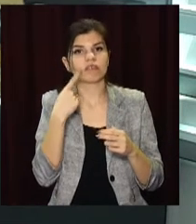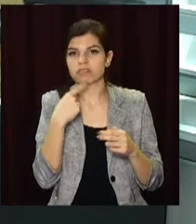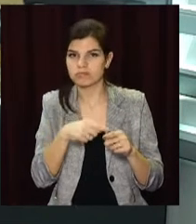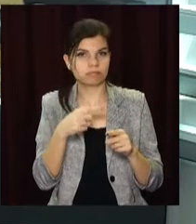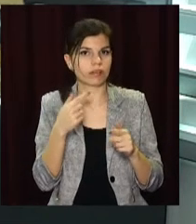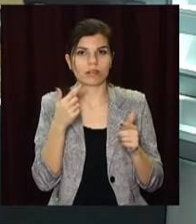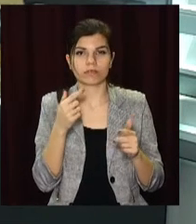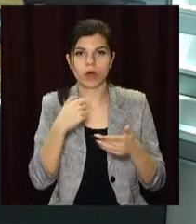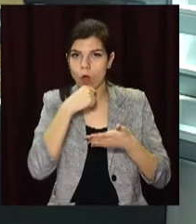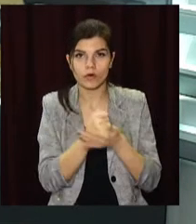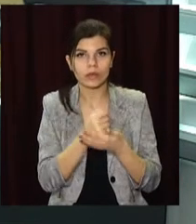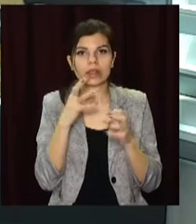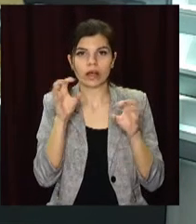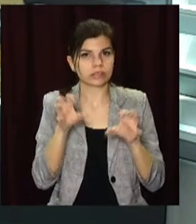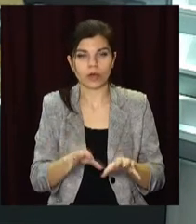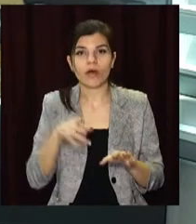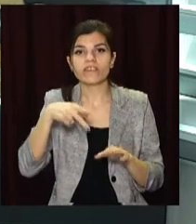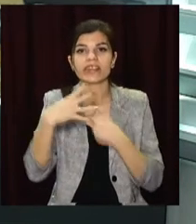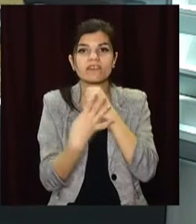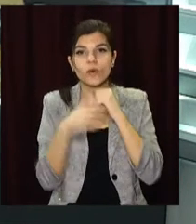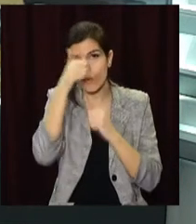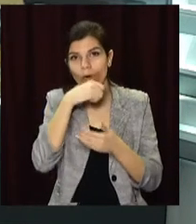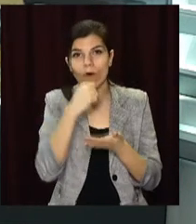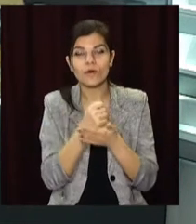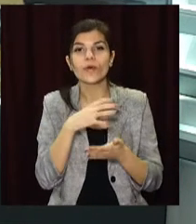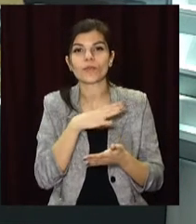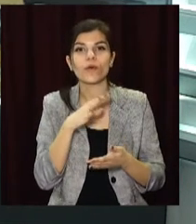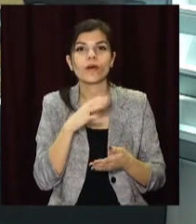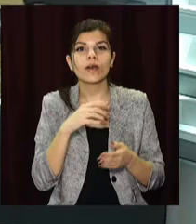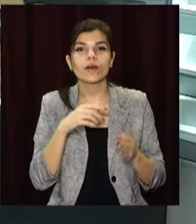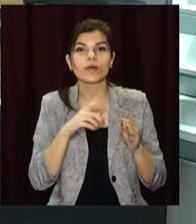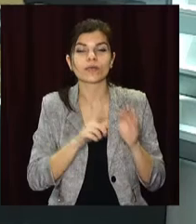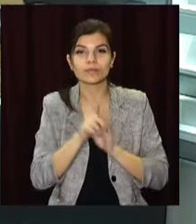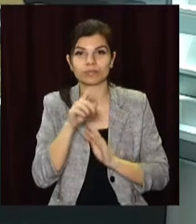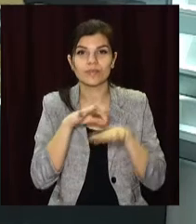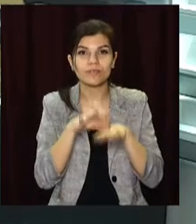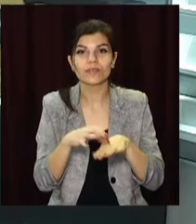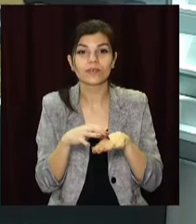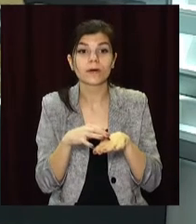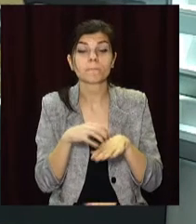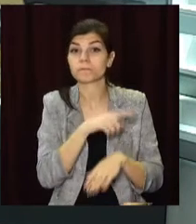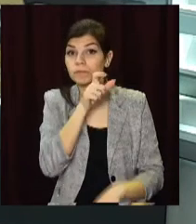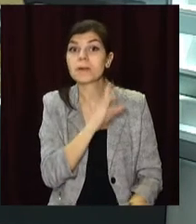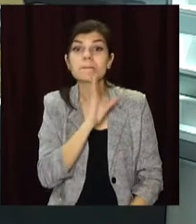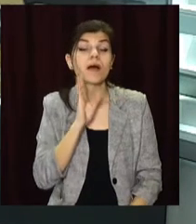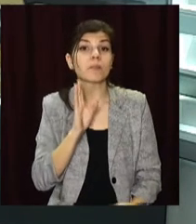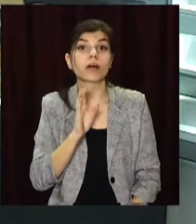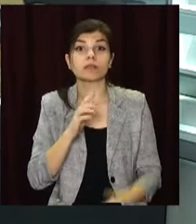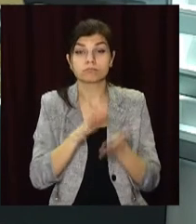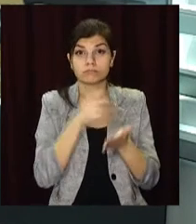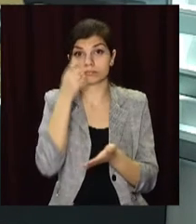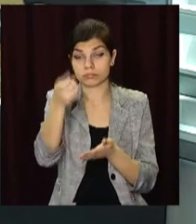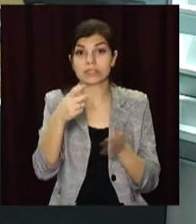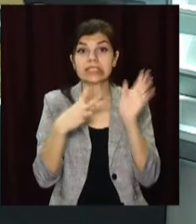Кабміну, якої урядовці у травні 2019-го схвалили мовні нововведення. Позов подала матір-семикласниці із Херсона. Вона